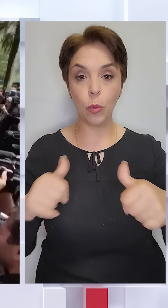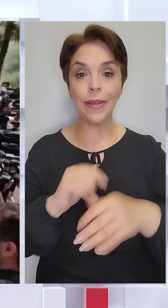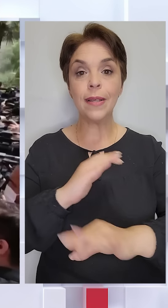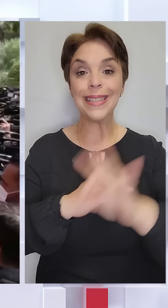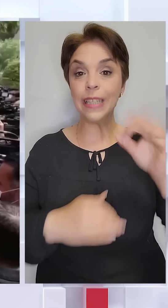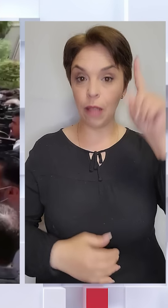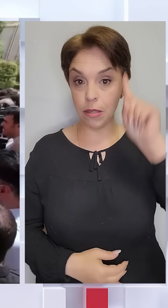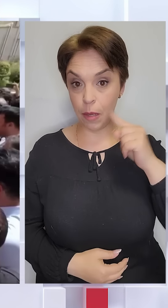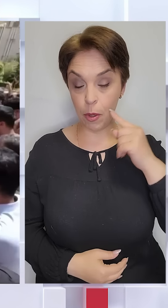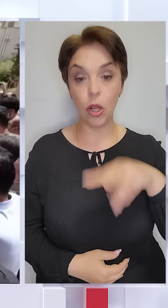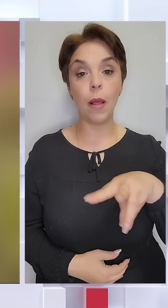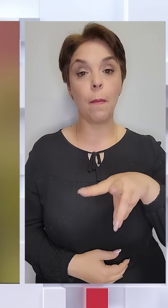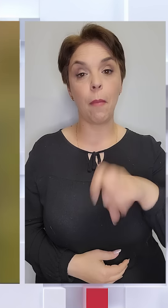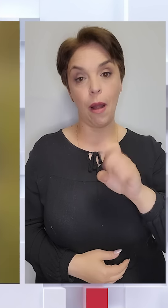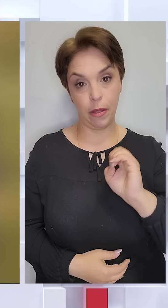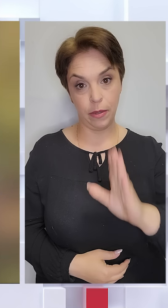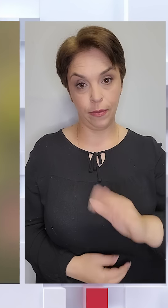Азербайджан Малік Рахметі.